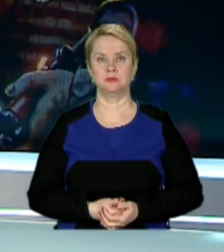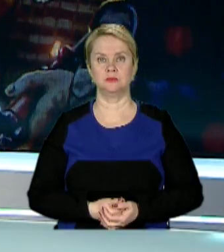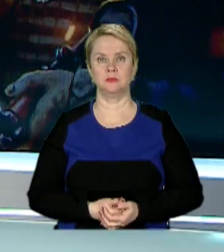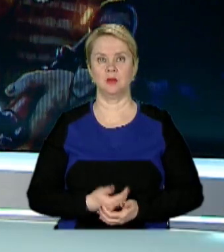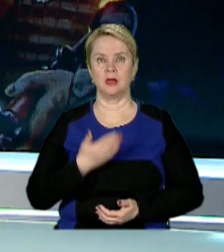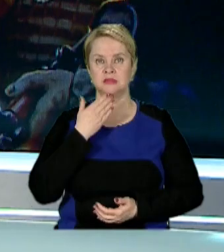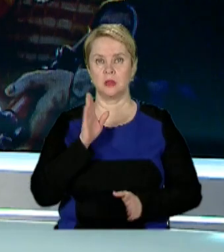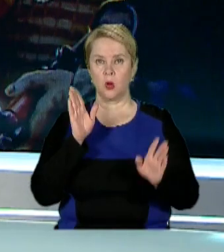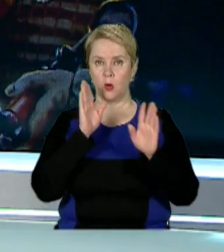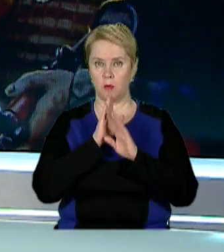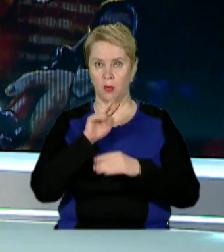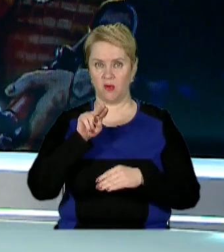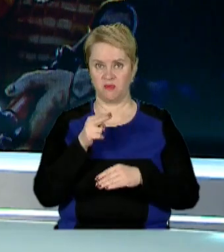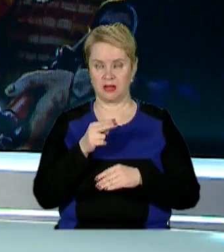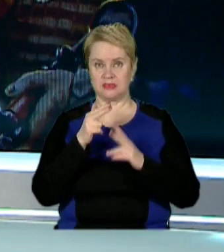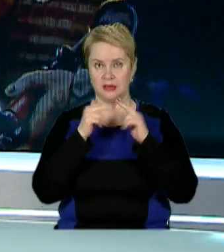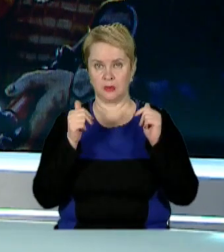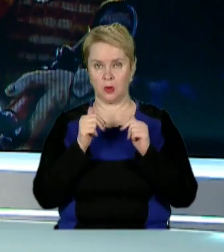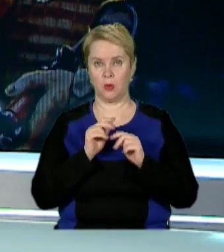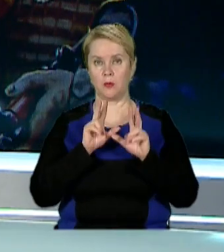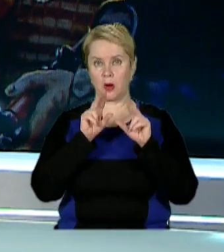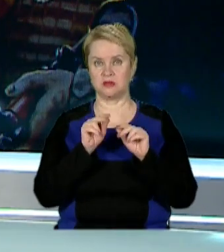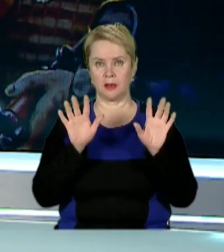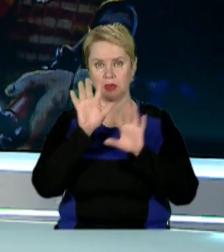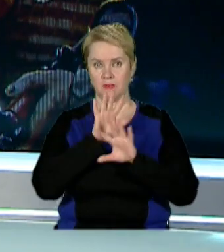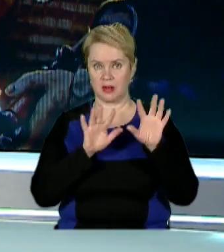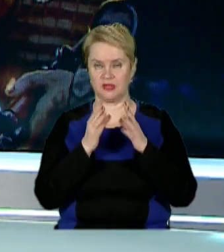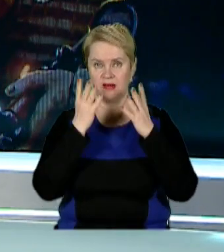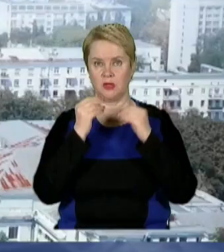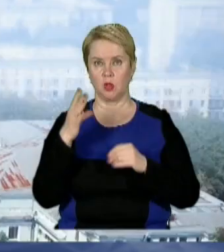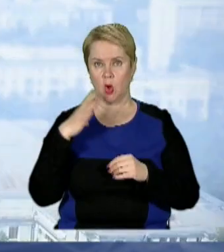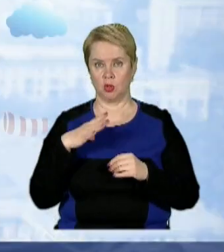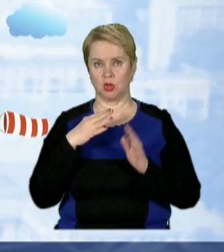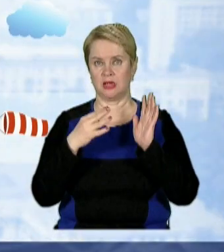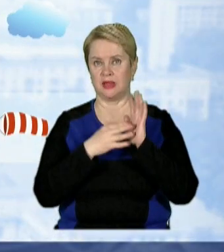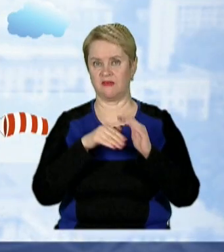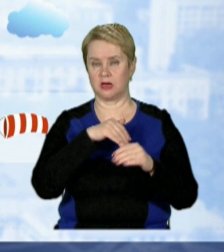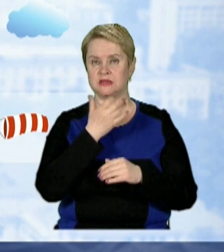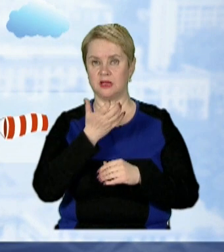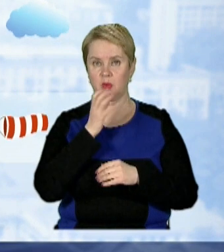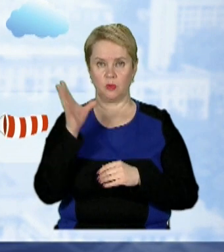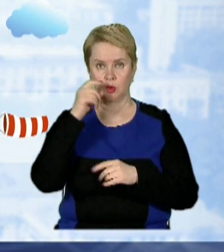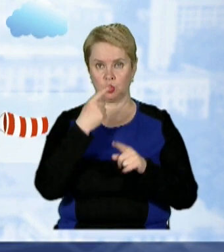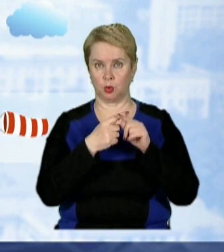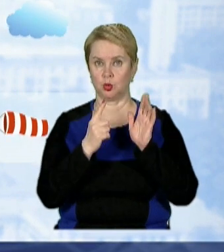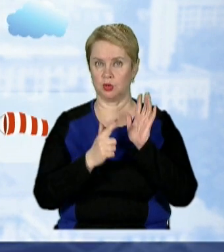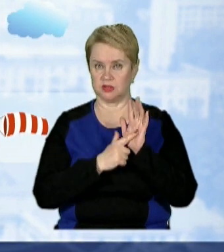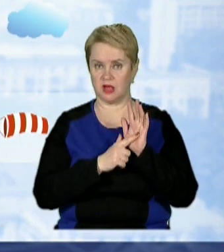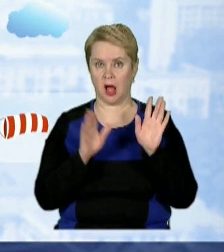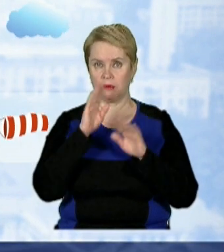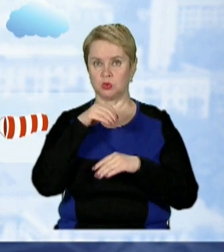І на останок про погоду. В п'ятницю в Дніпрі прогнозують мінливу хмарність. В день очікується 9 градусів тепла, вночі – плюс 7.